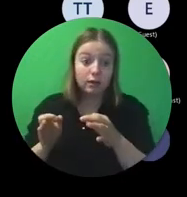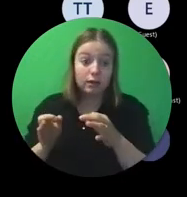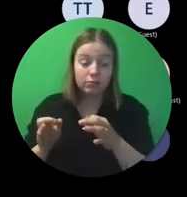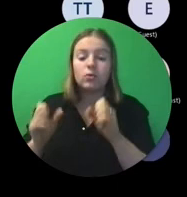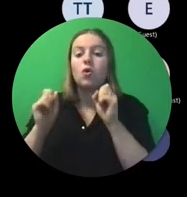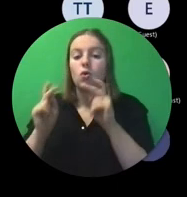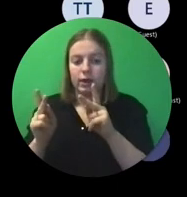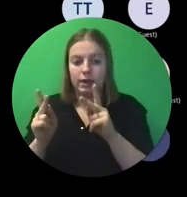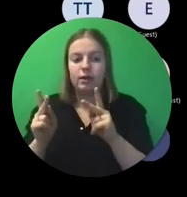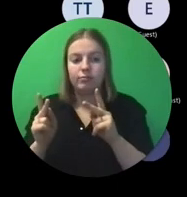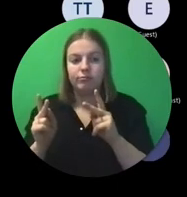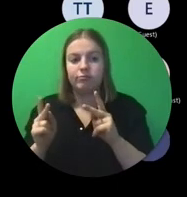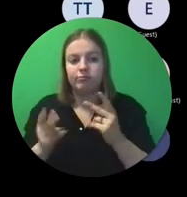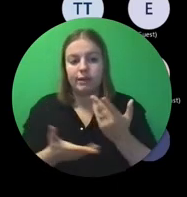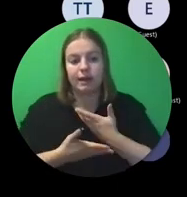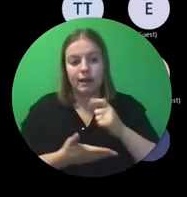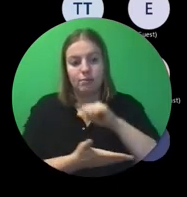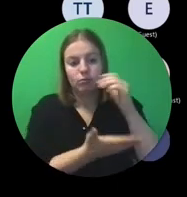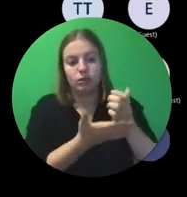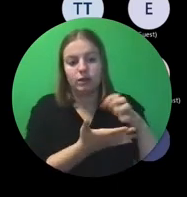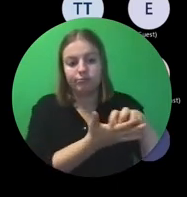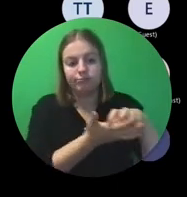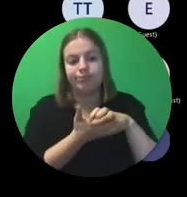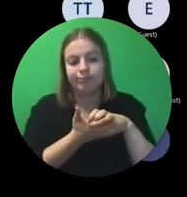Dan krijg je ook dat budget.